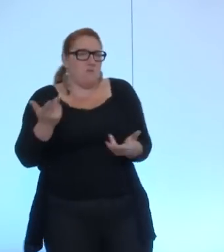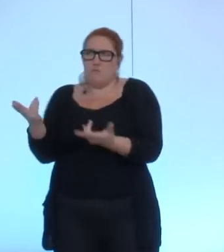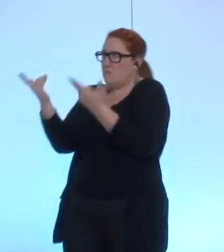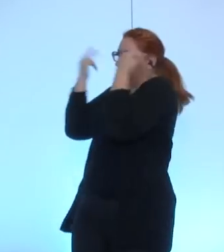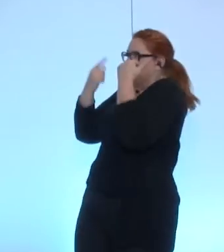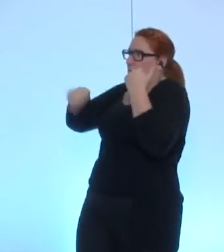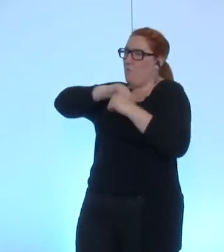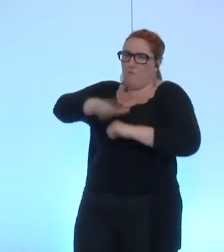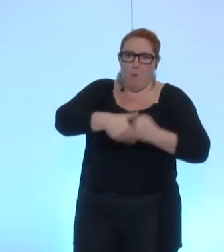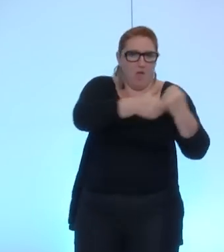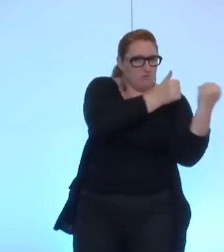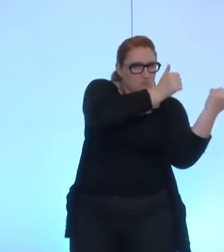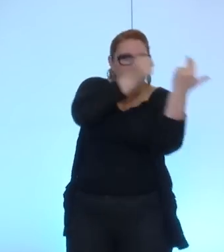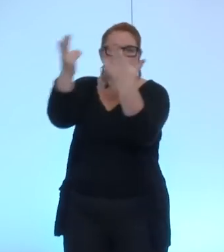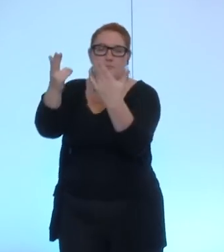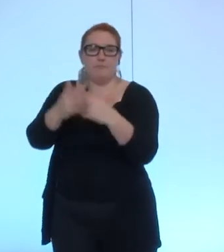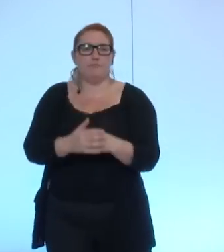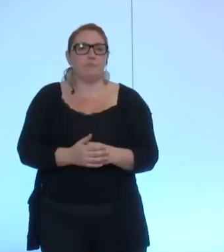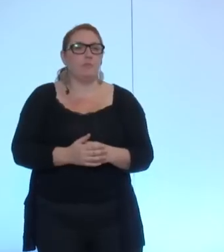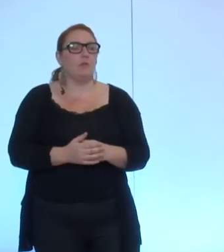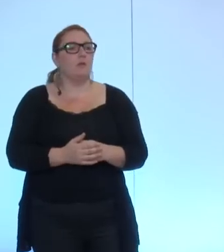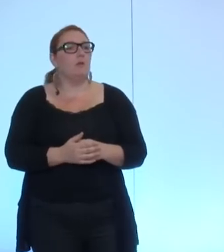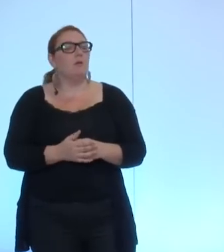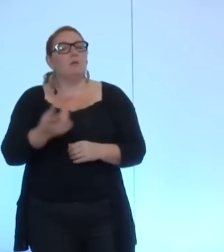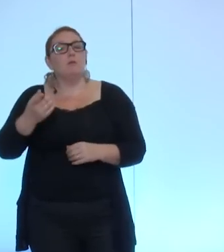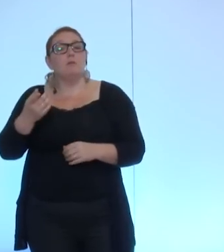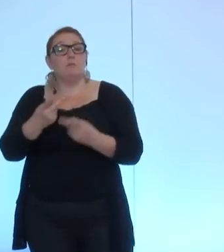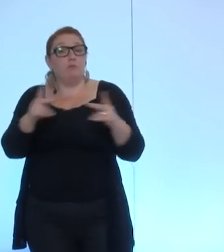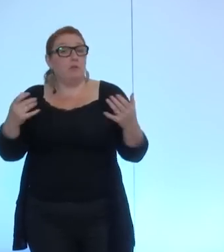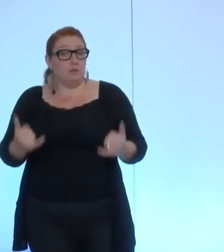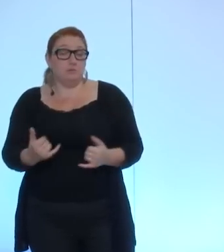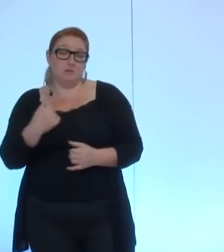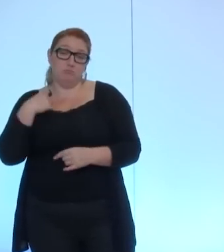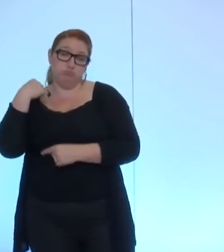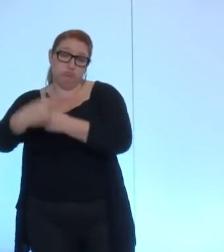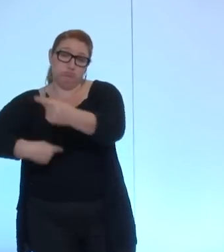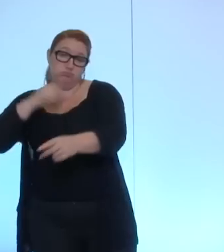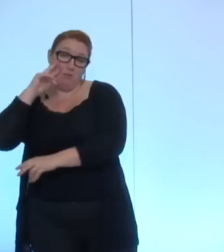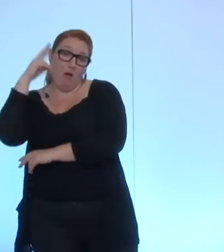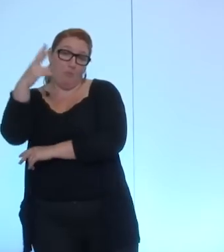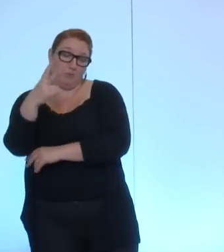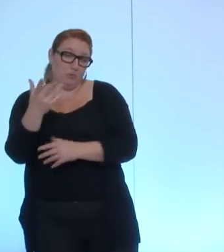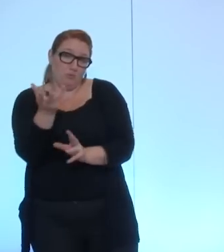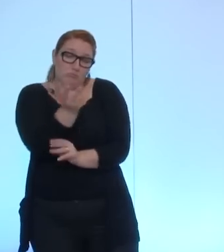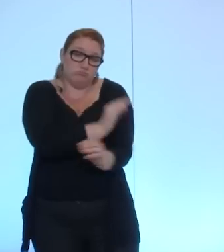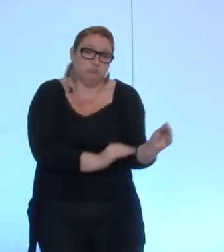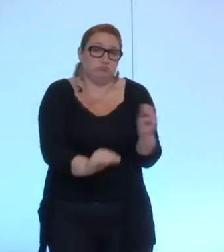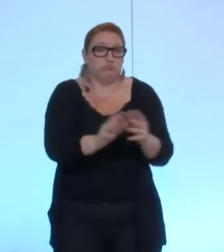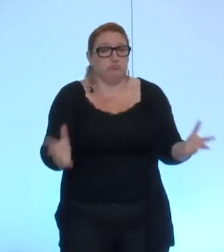cette attention aux autres notre ville l'a eue par le passé elle l'a aujourd'hui elle l'aura hélas encore demain